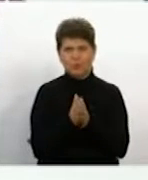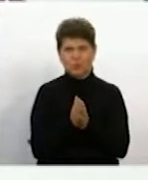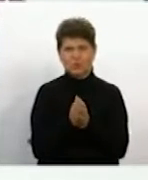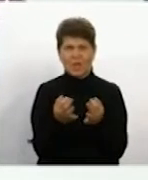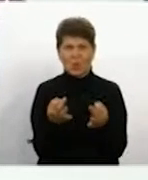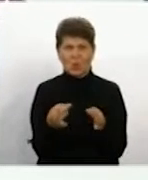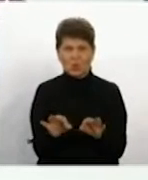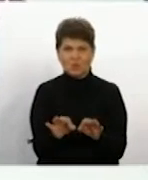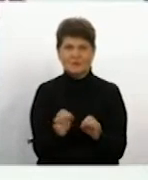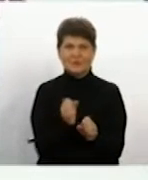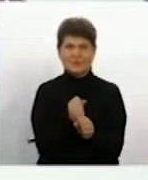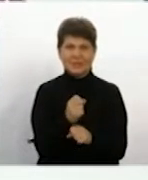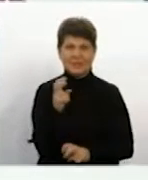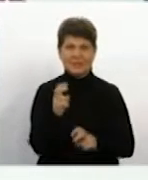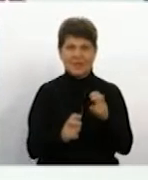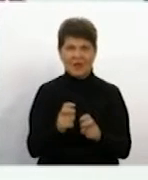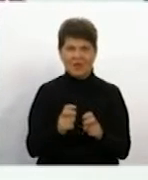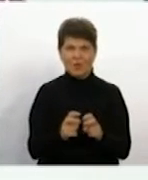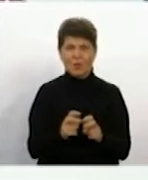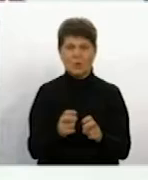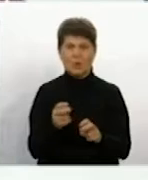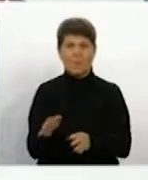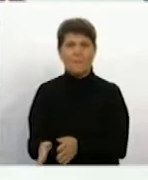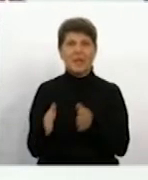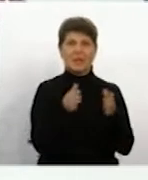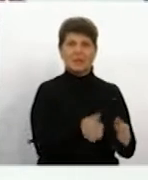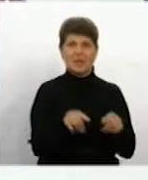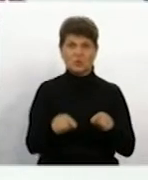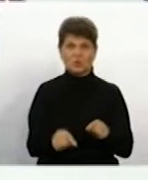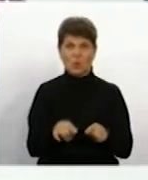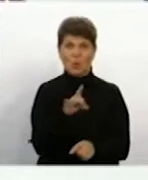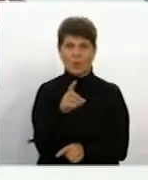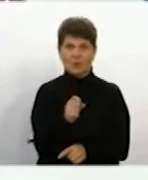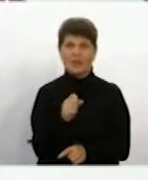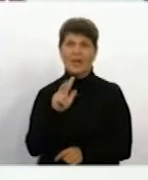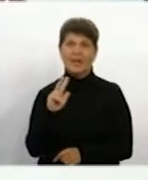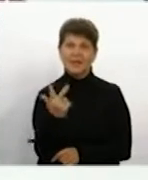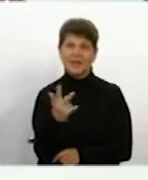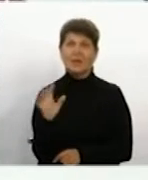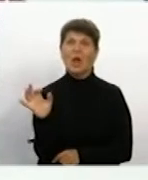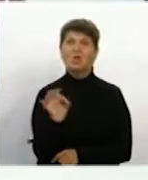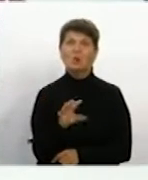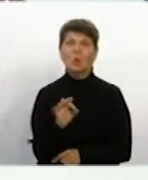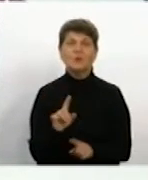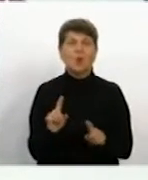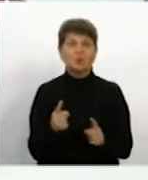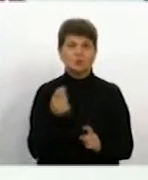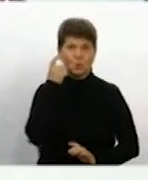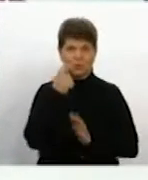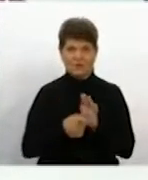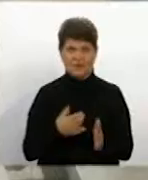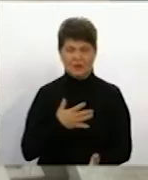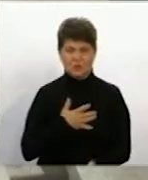повітря Тростенецьким спецзаводом, знову перенесли. Цього разу на 3 жовтня. Чому, дізнавався Віталій Бондарів.